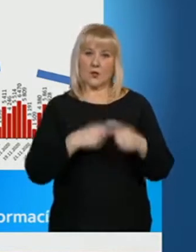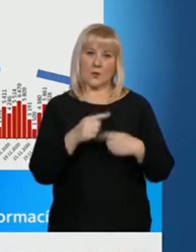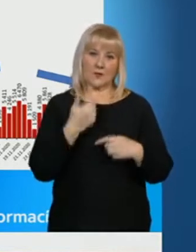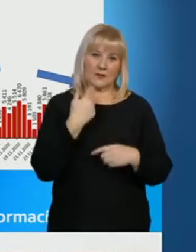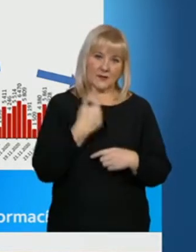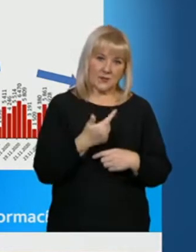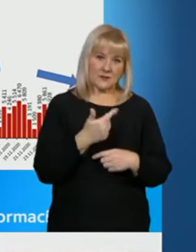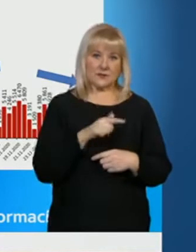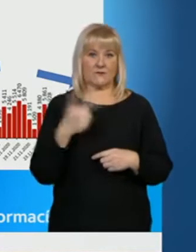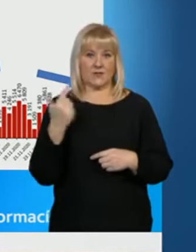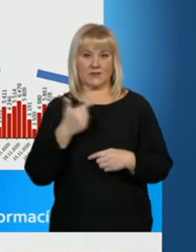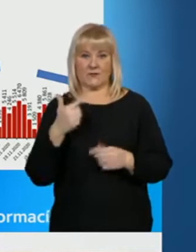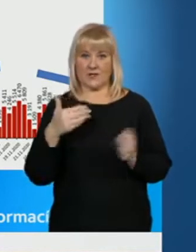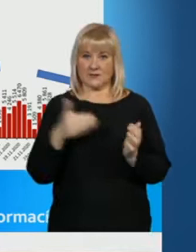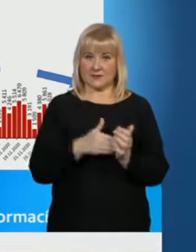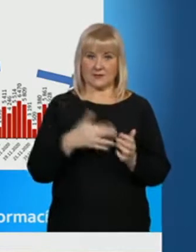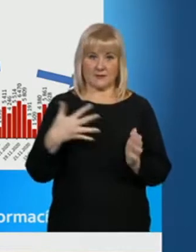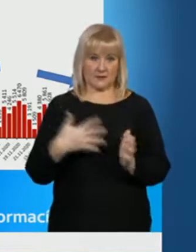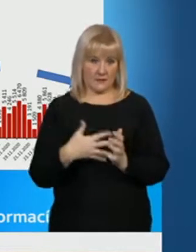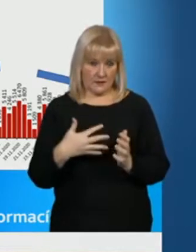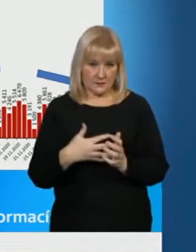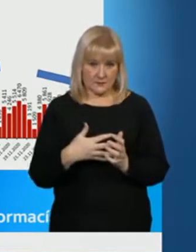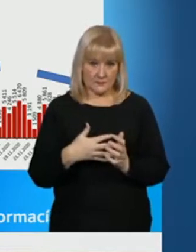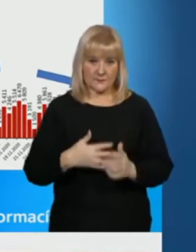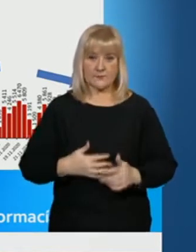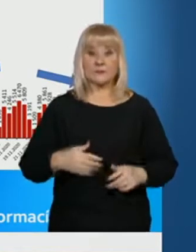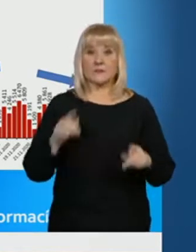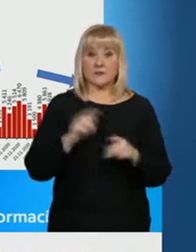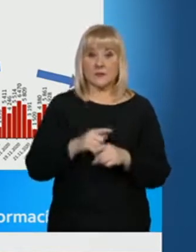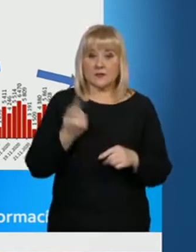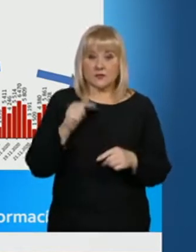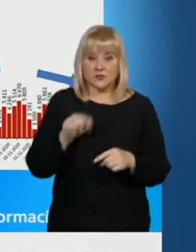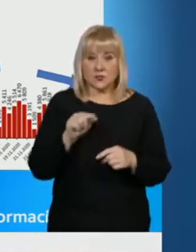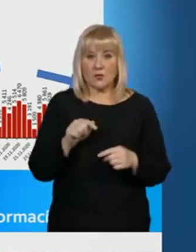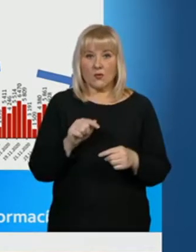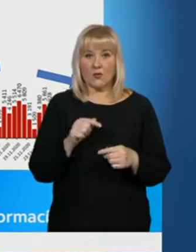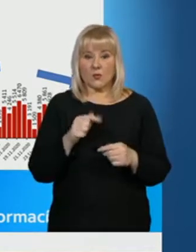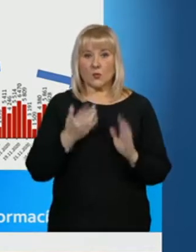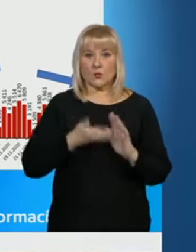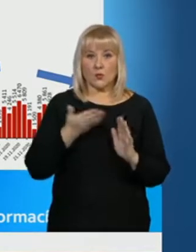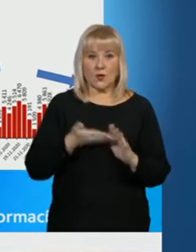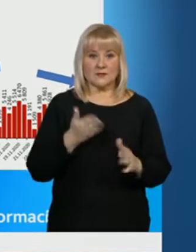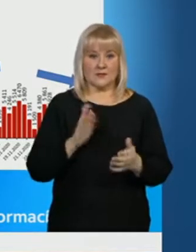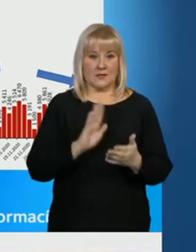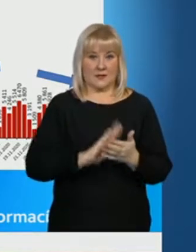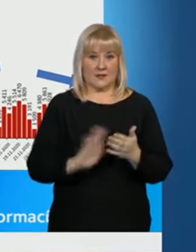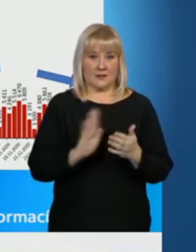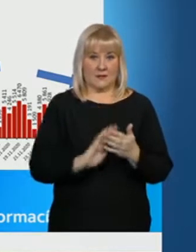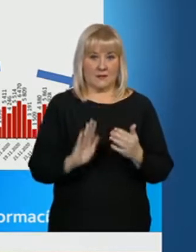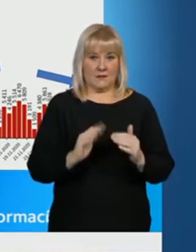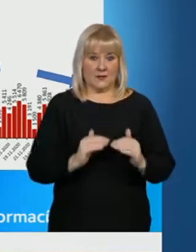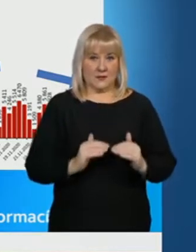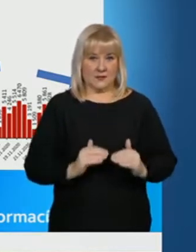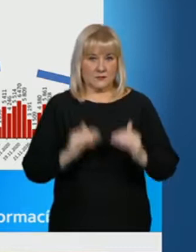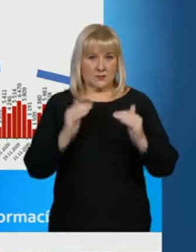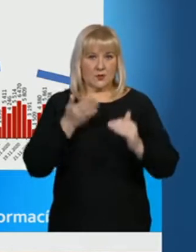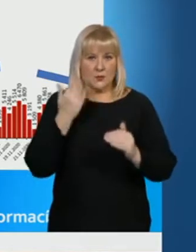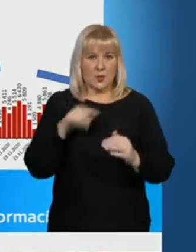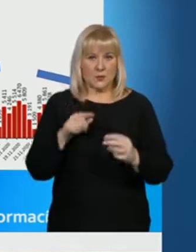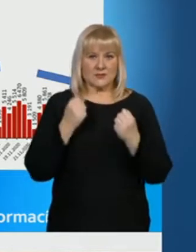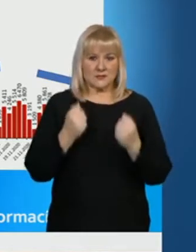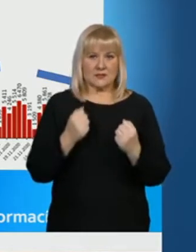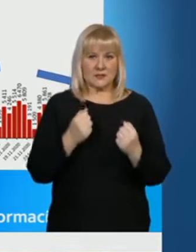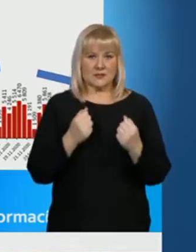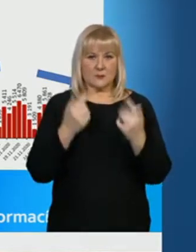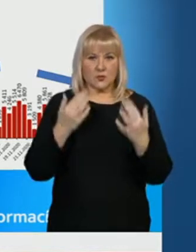-22 tisíc testů. A lze tedy i z tohoto vyvodit, že po takovém tom rychlém zestupu z těch velmi vysokých hodnot, které